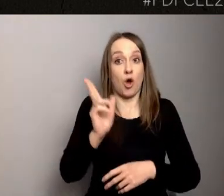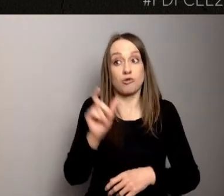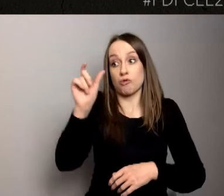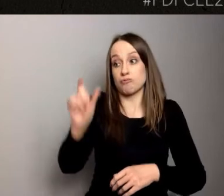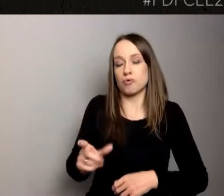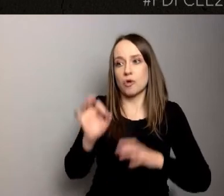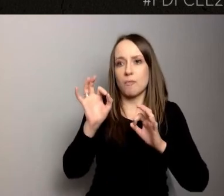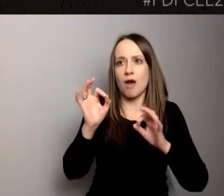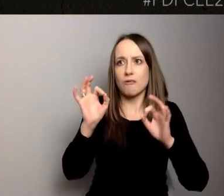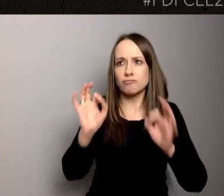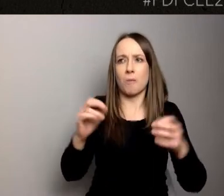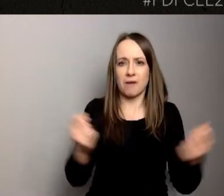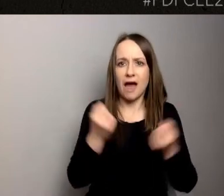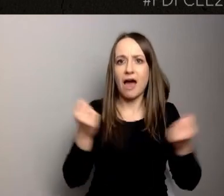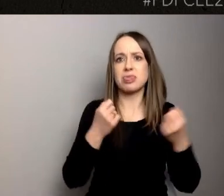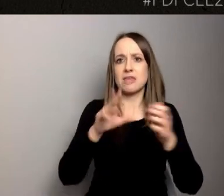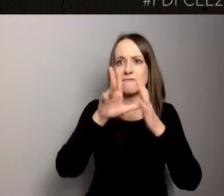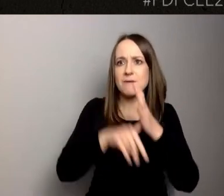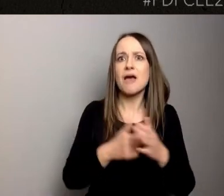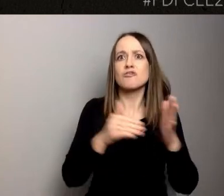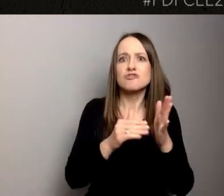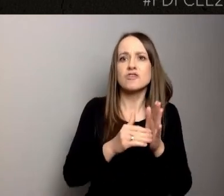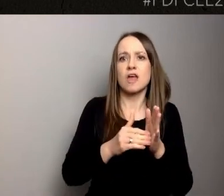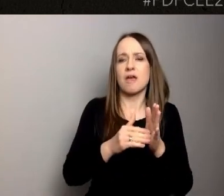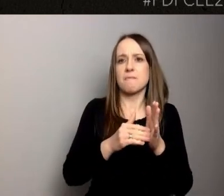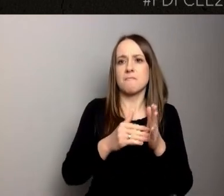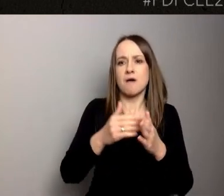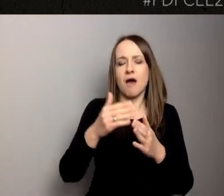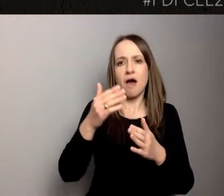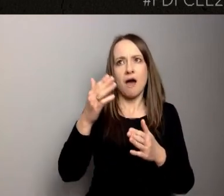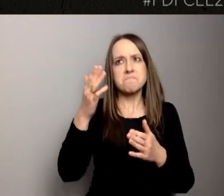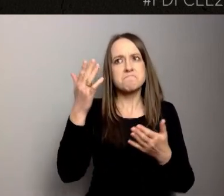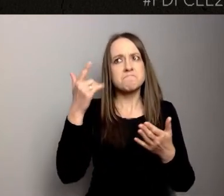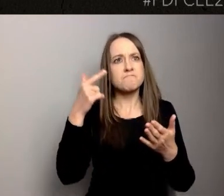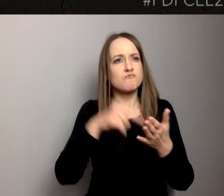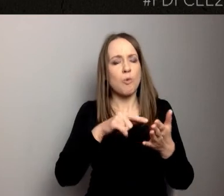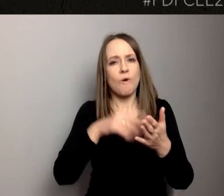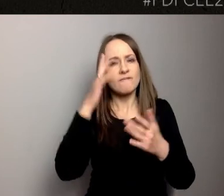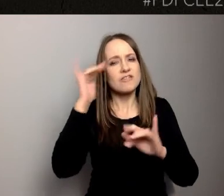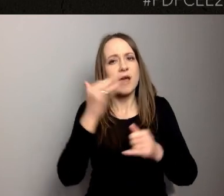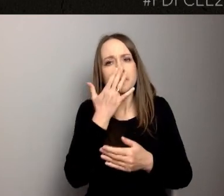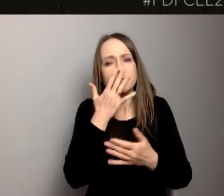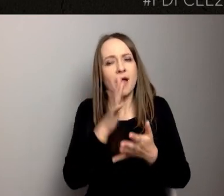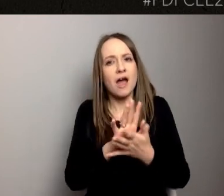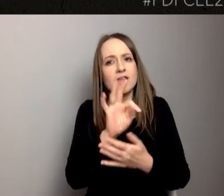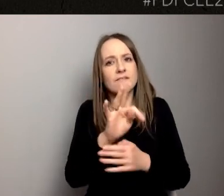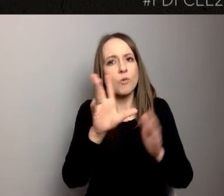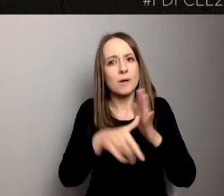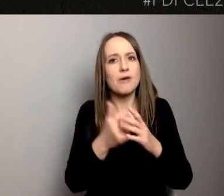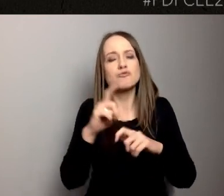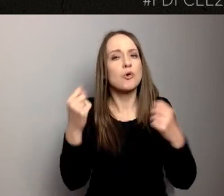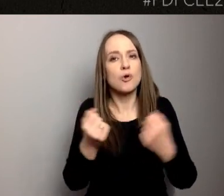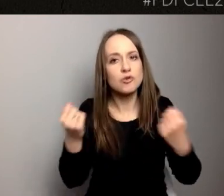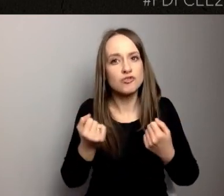i też zrozumieć pewne mechanizmy, które w naszym mieście funkcjonują. I na następnym slajdzie